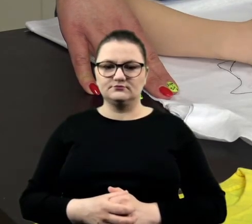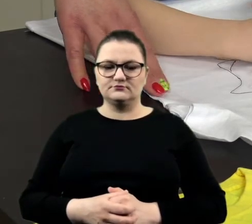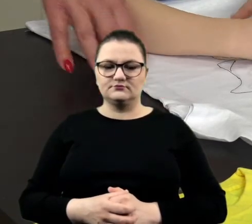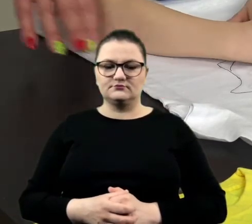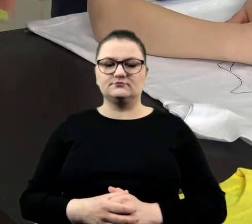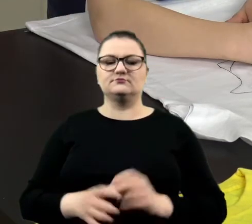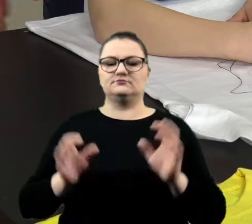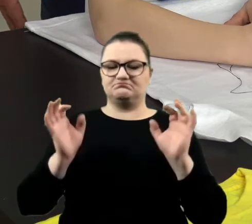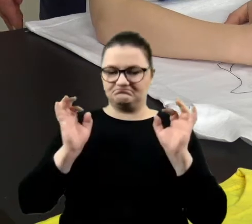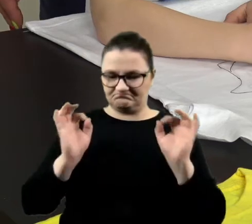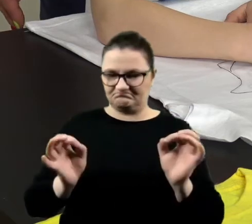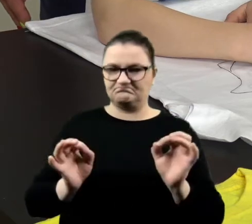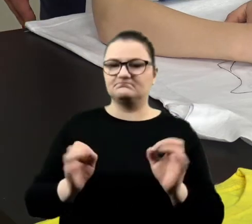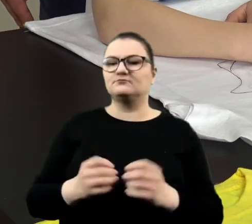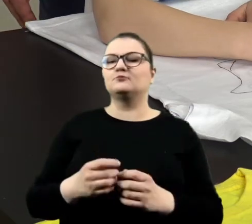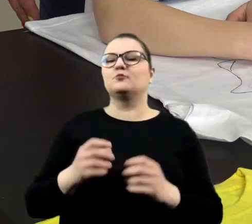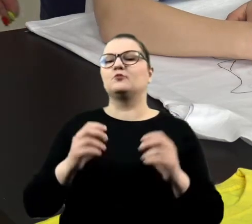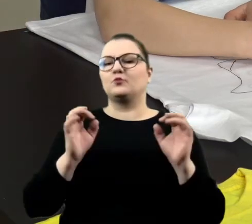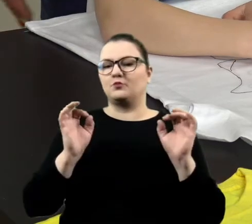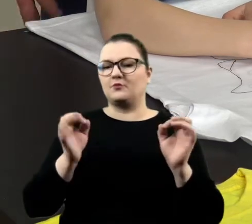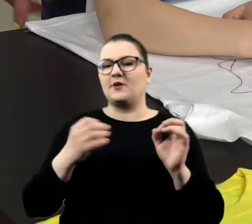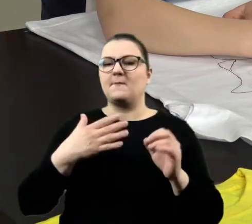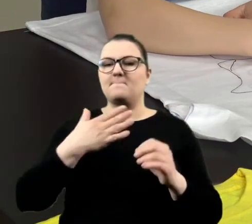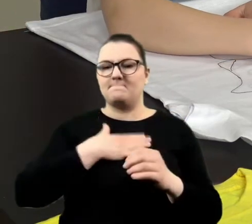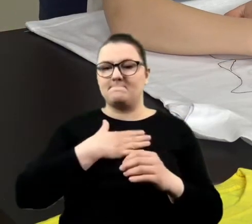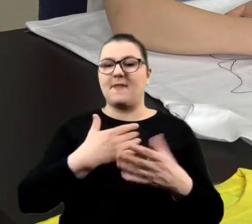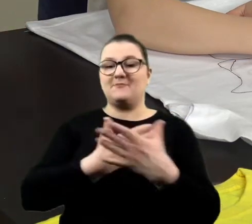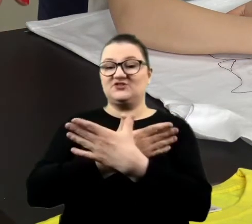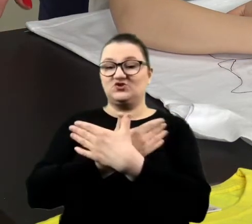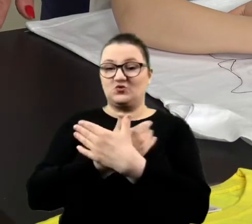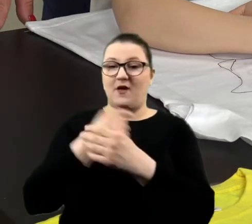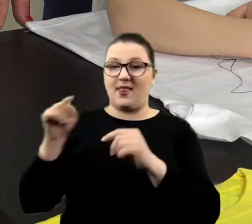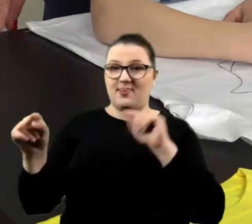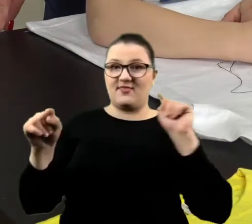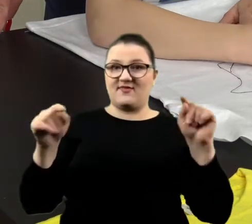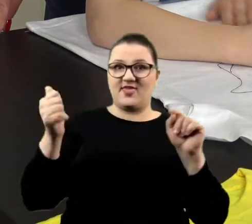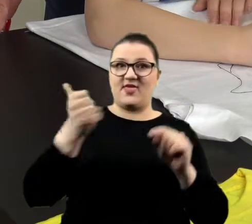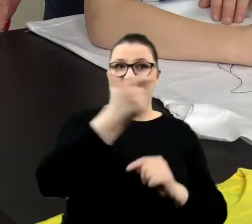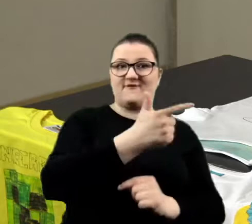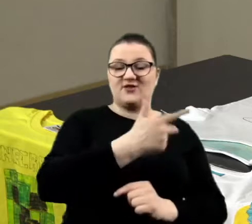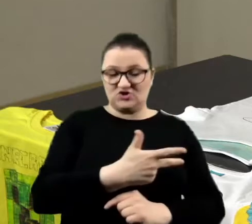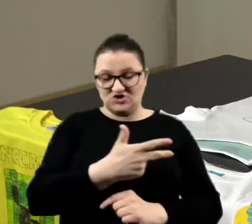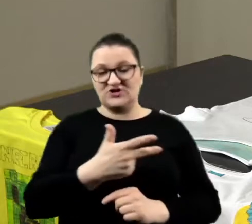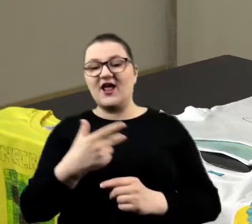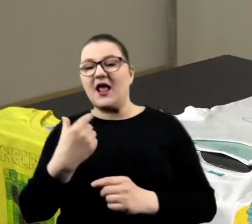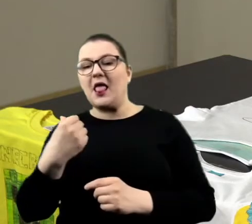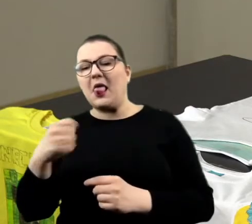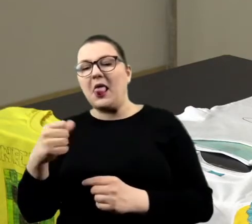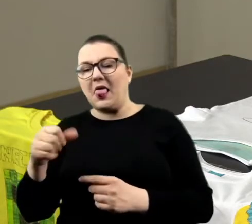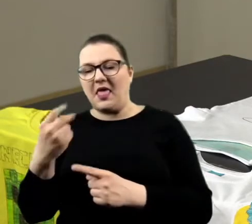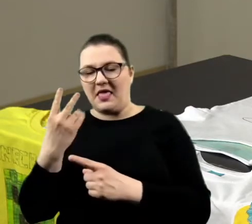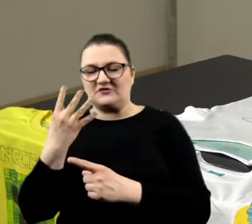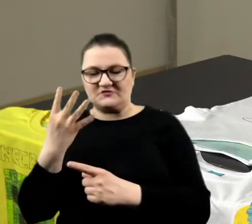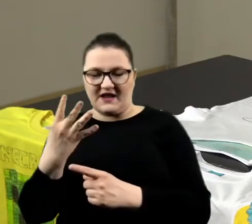Dobrze. Dobrze. Czyli mamy już trzecie skrzydło. Zostało nam ostatnie. Czwarte. Nie przejmuj się tym.